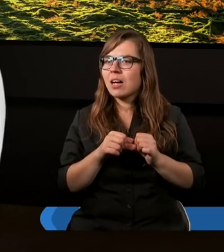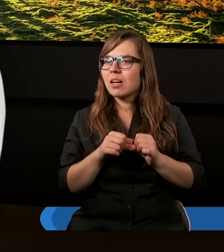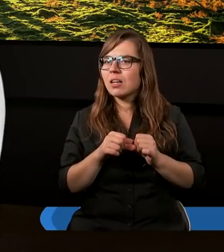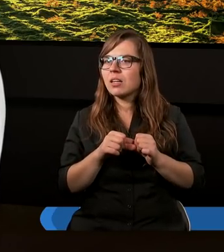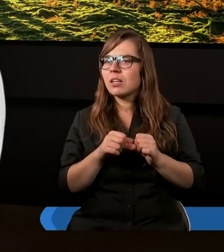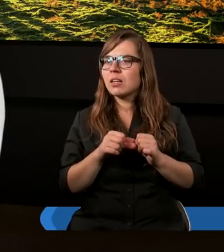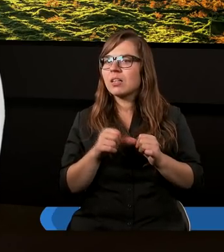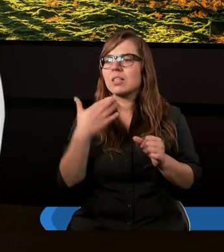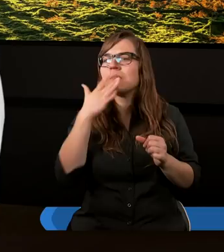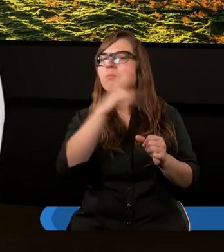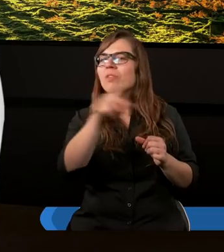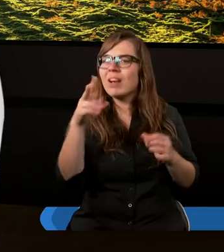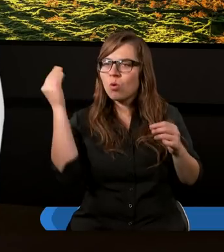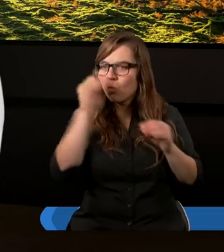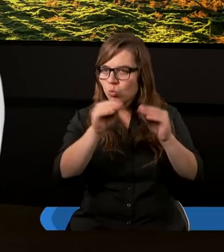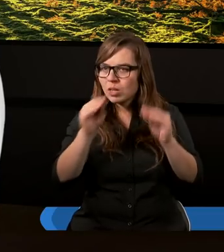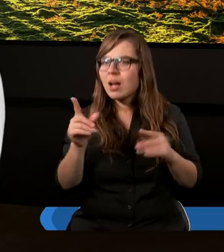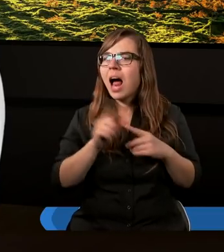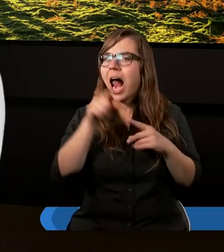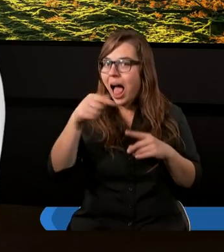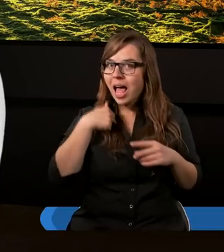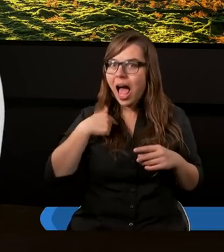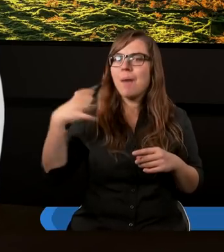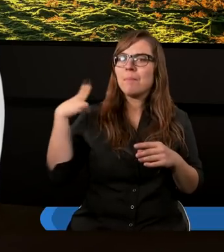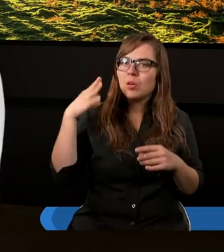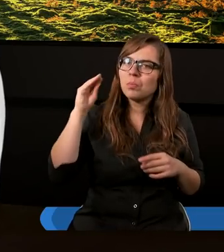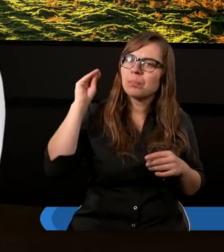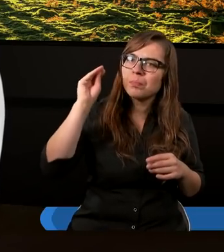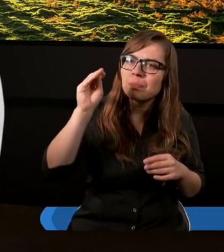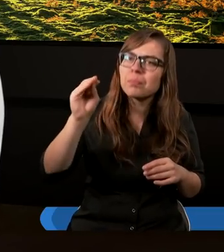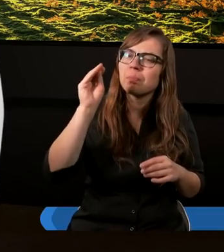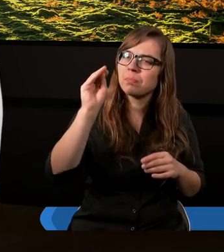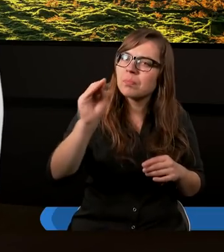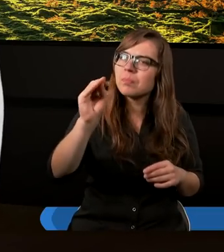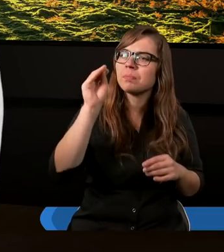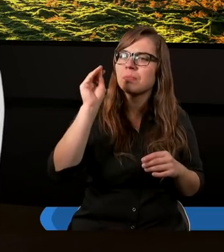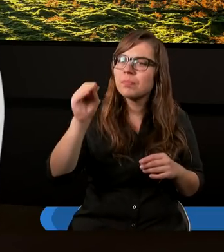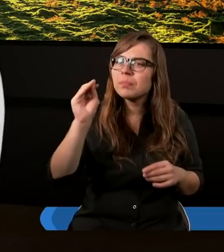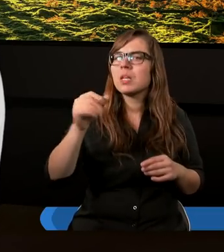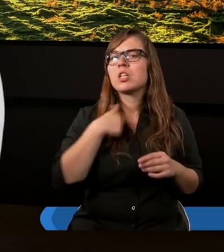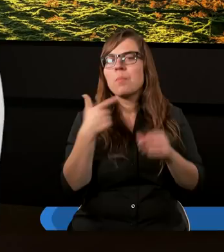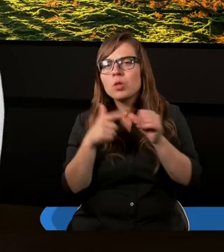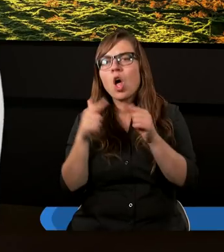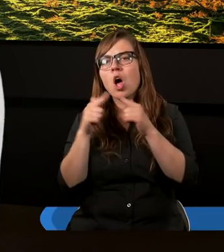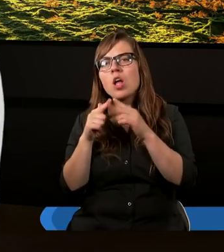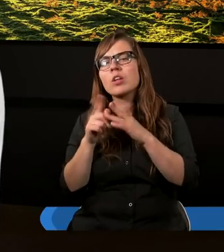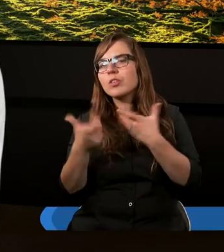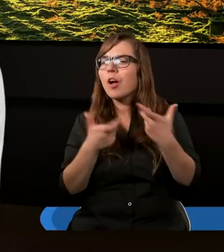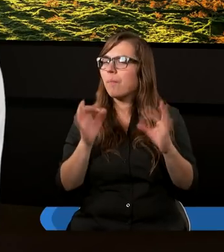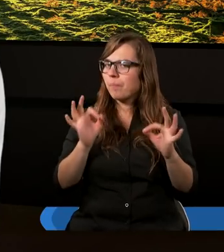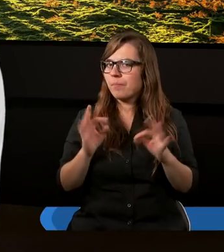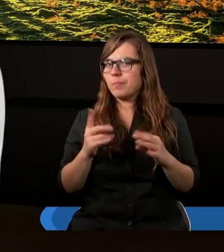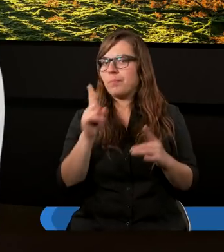nie mówi, że uczyłem was, tylko napominałem was ze łzami, w jaki sposób właśnie, nawet jeszcze, nie?